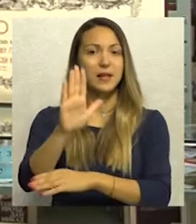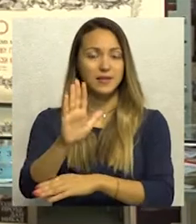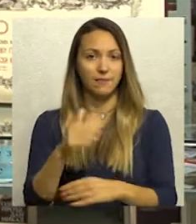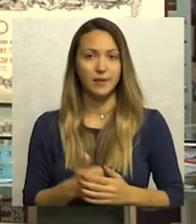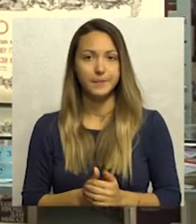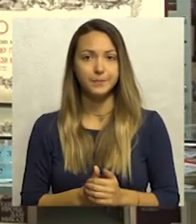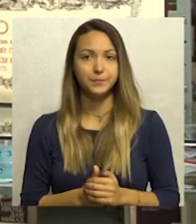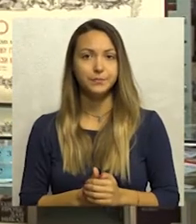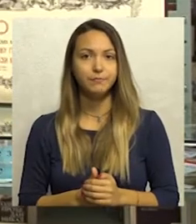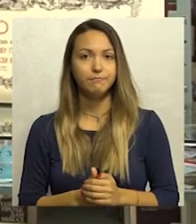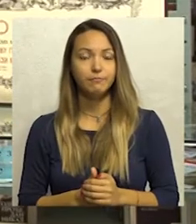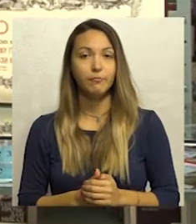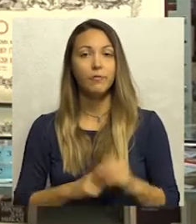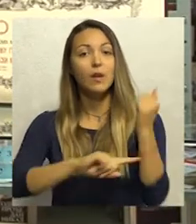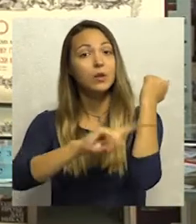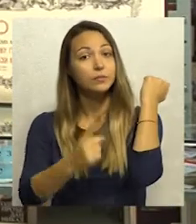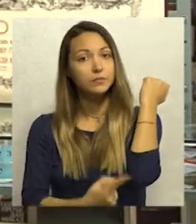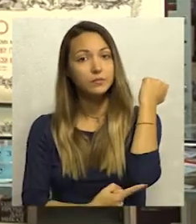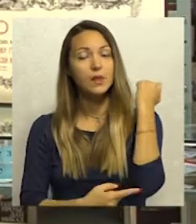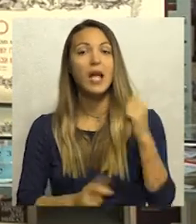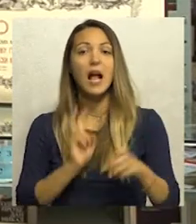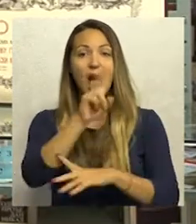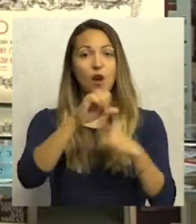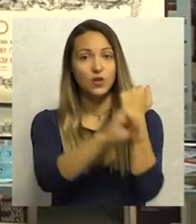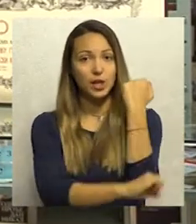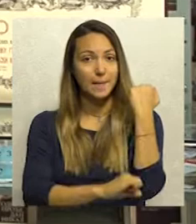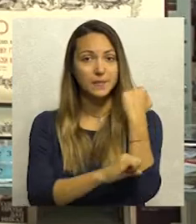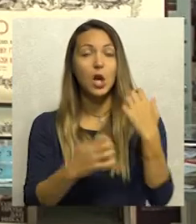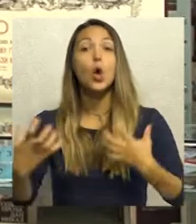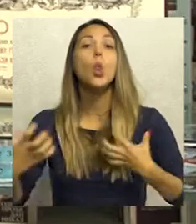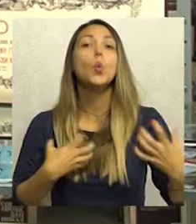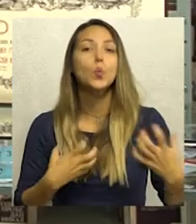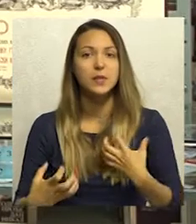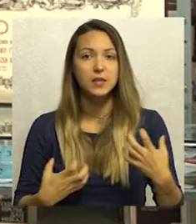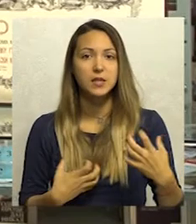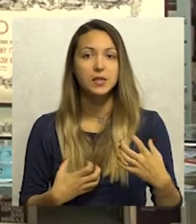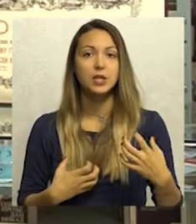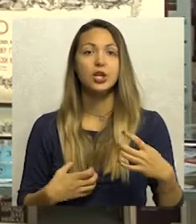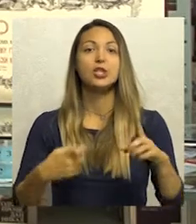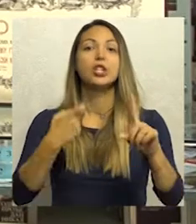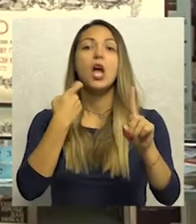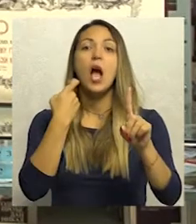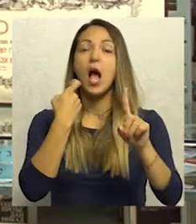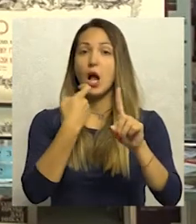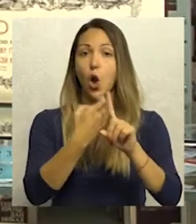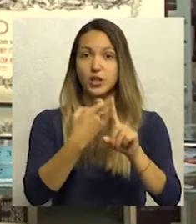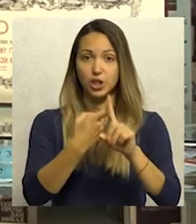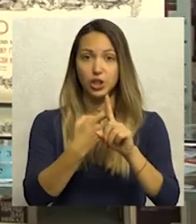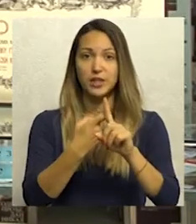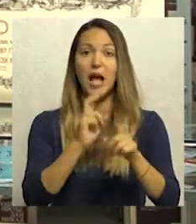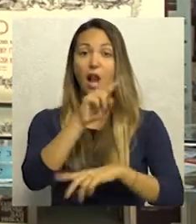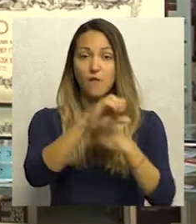predstavljanja. Tako da će džaci Karlovačke gimnazije, tačnije glumci Pozorišta Kozačinski